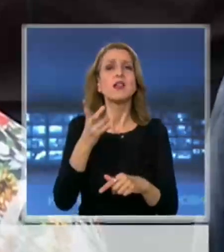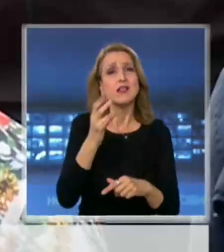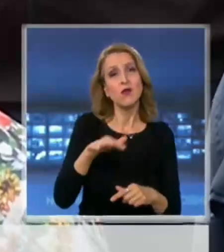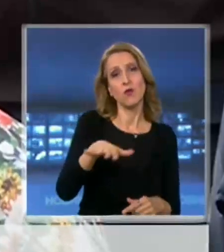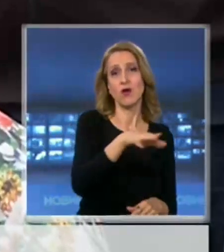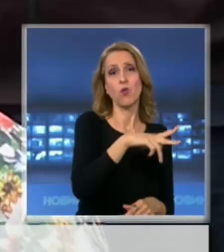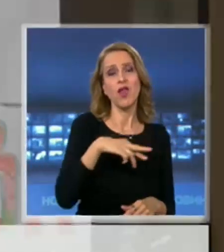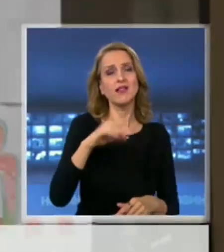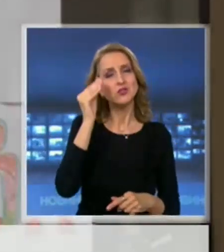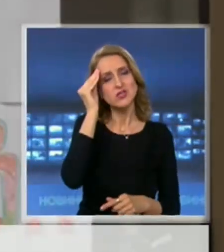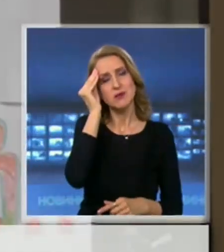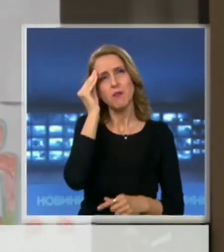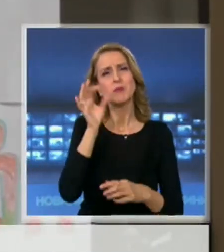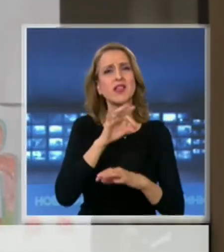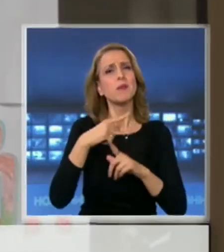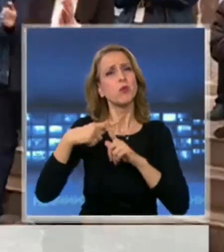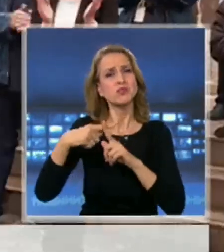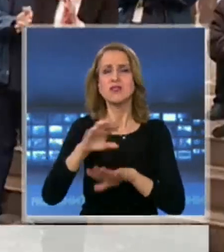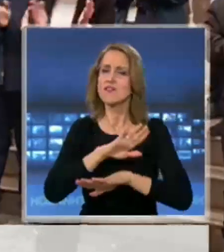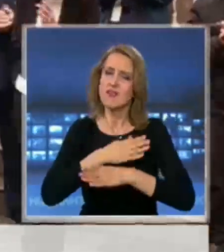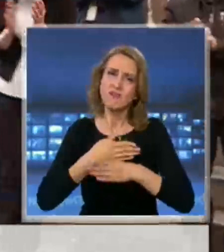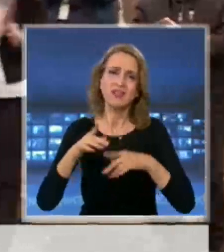Изпратиха я със силни аплодисменти.